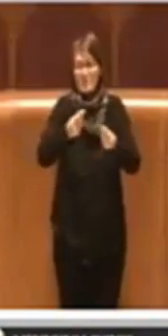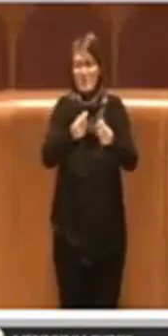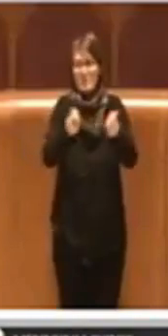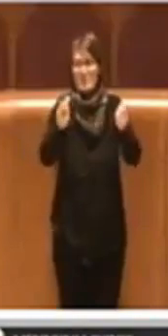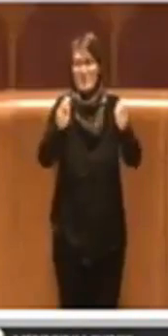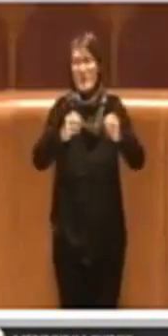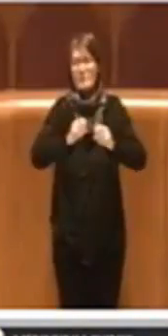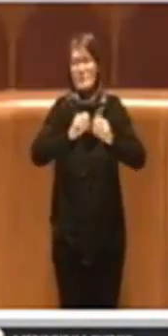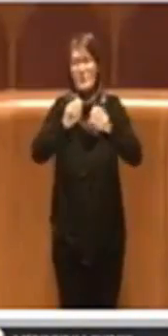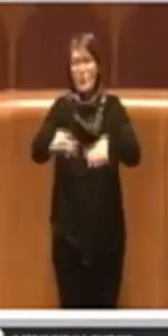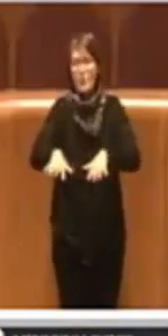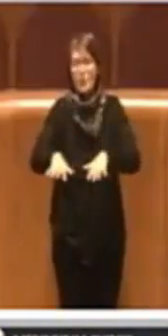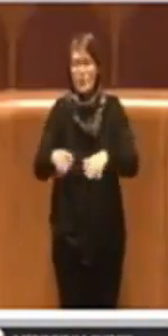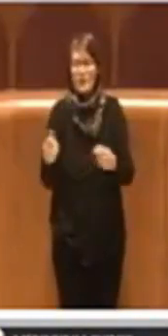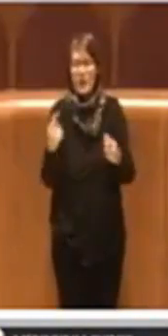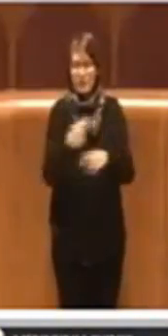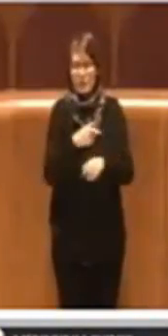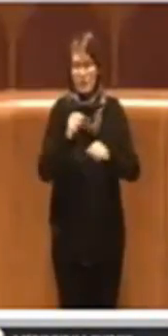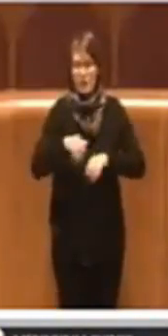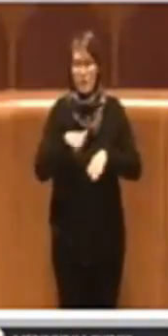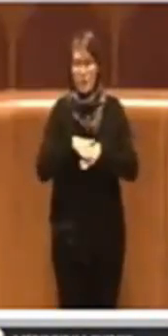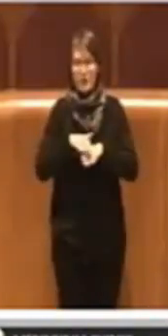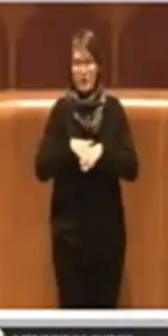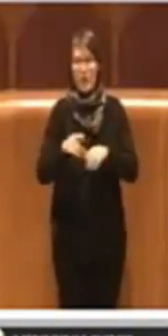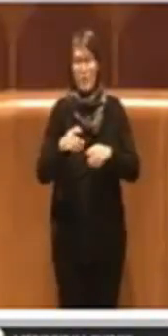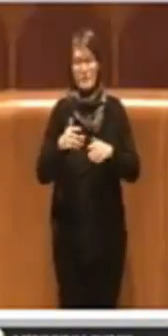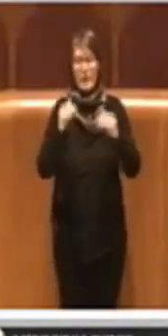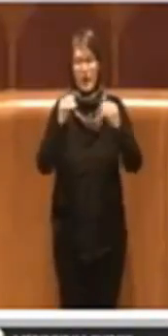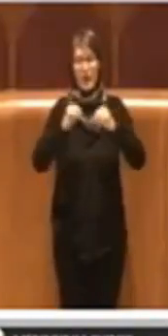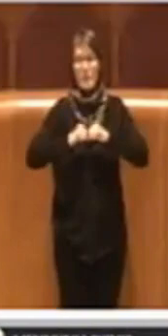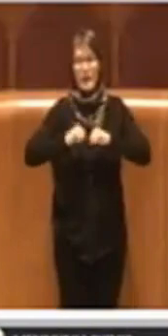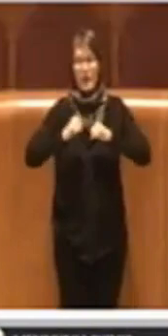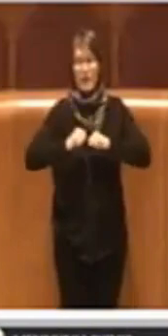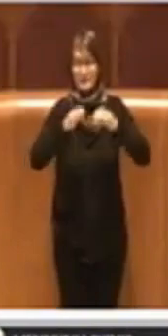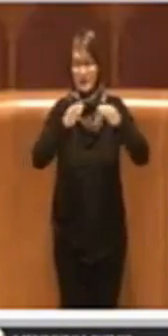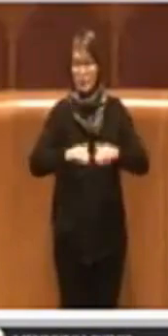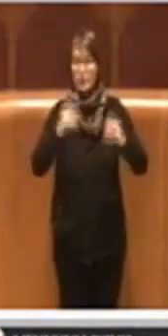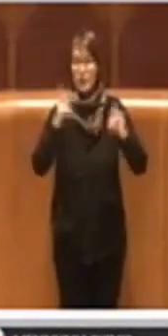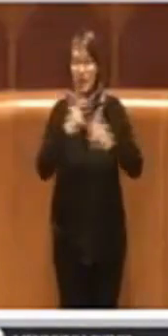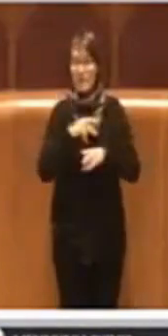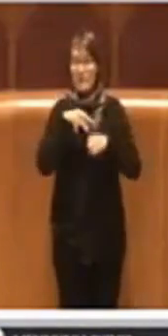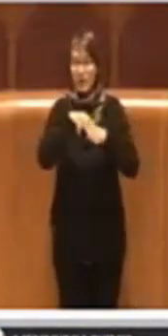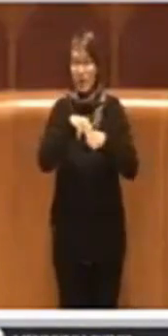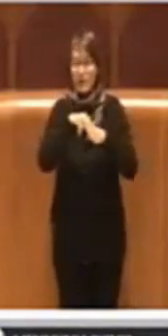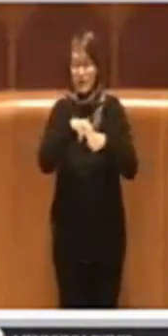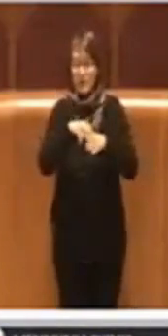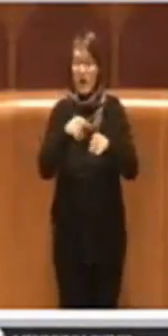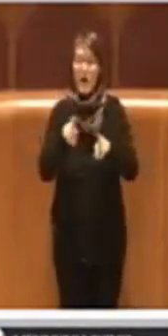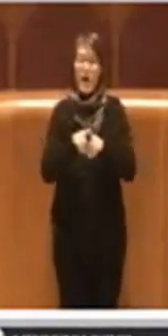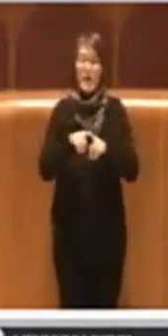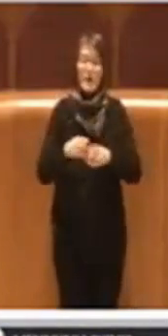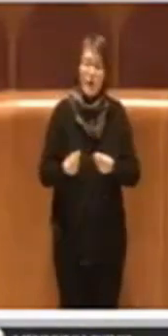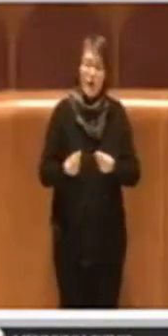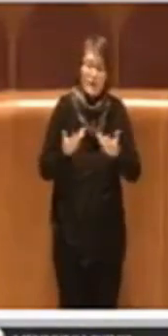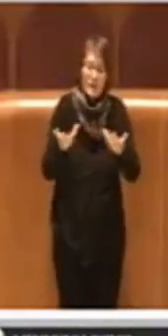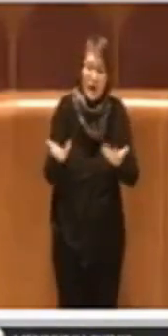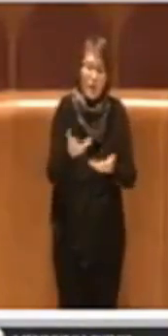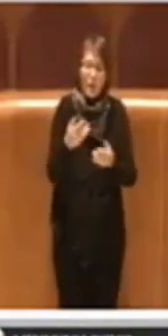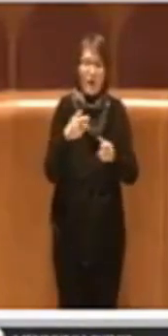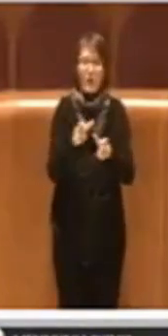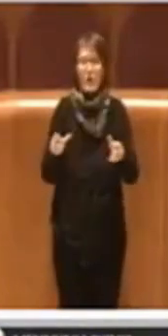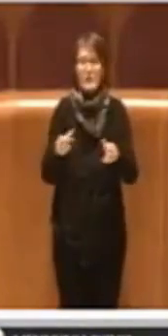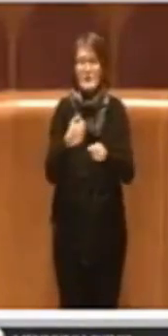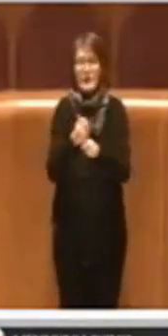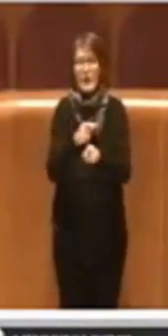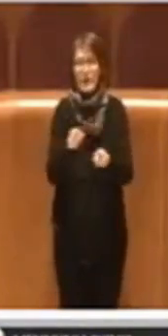un'alternativa a questa categoria, cosa che purtroppo non è stato fatto. Oggi lavoriamo per lo